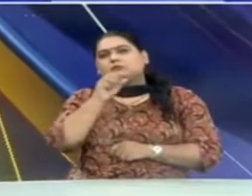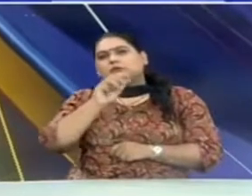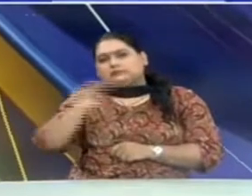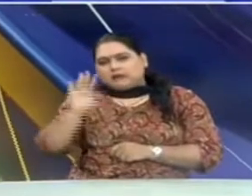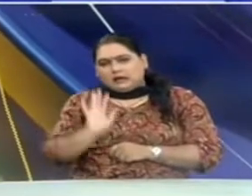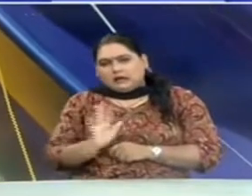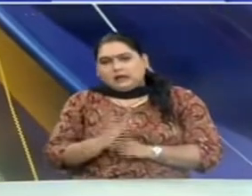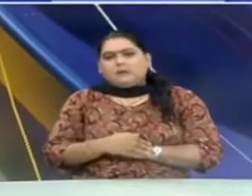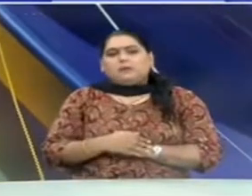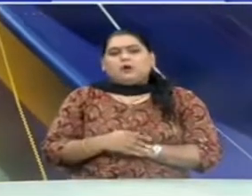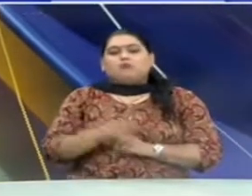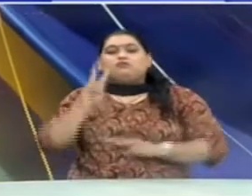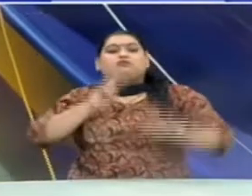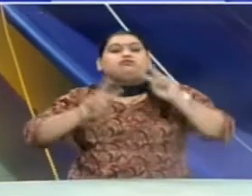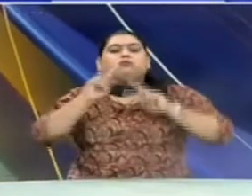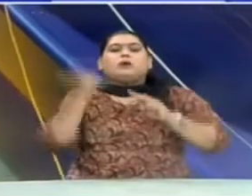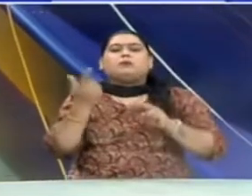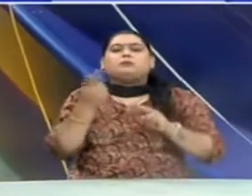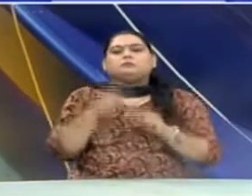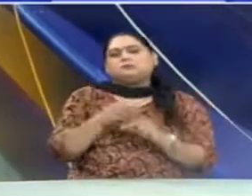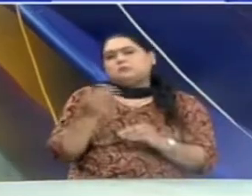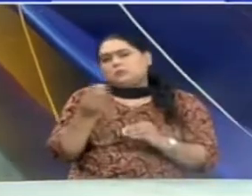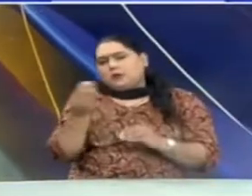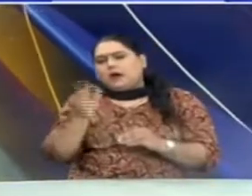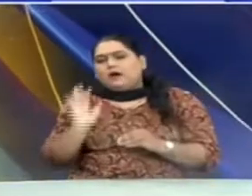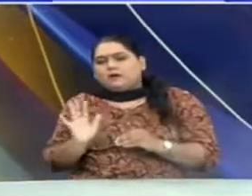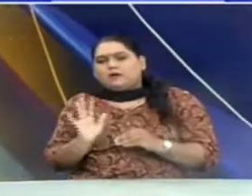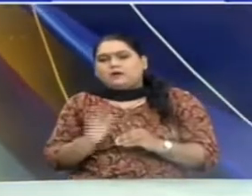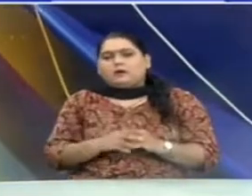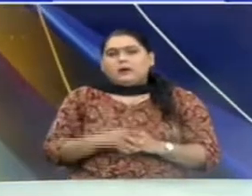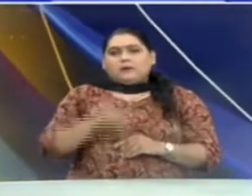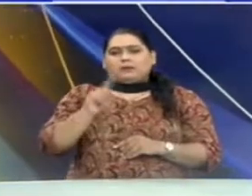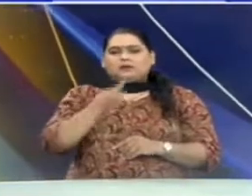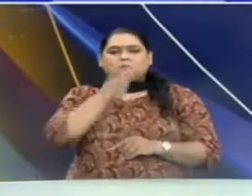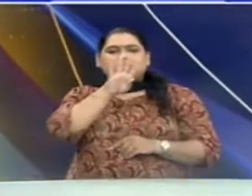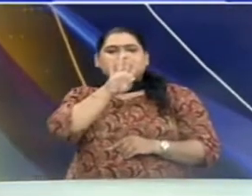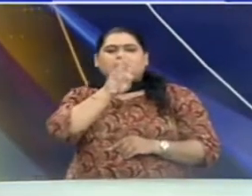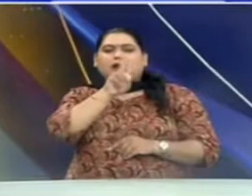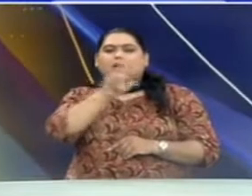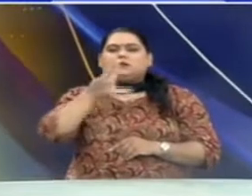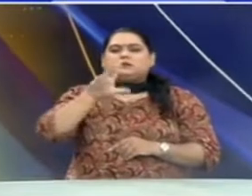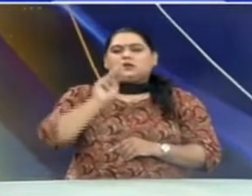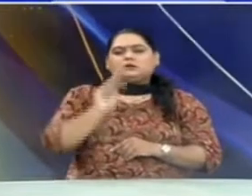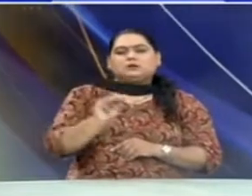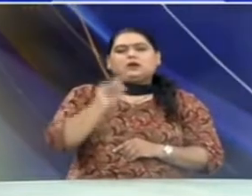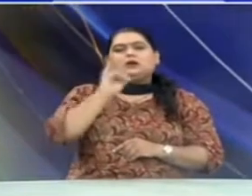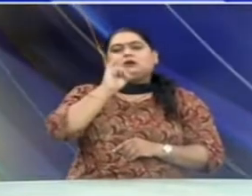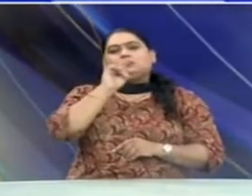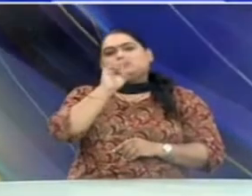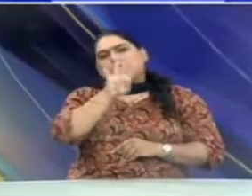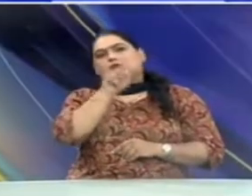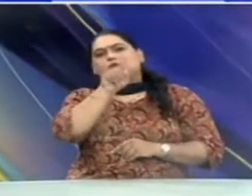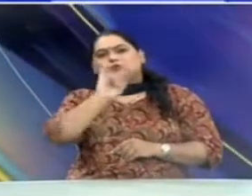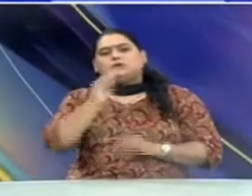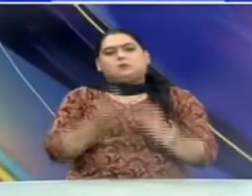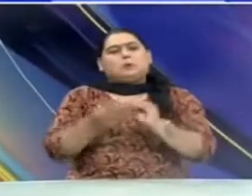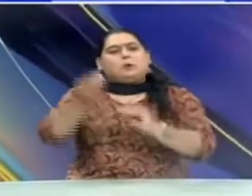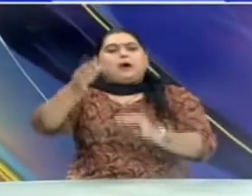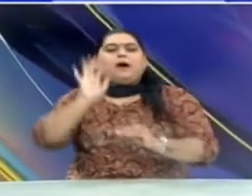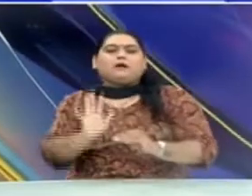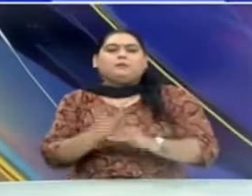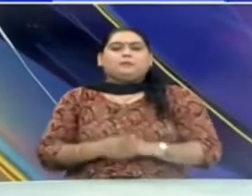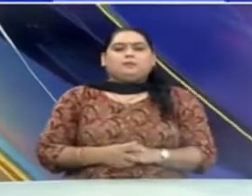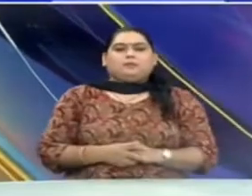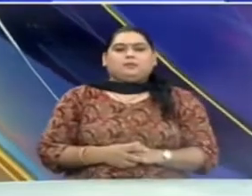प्रक्रिया से उचित कीमत हासिल करने में आसानी होगी उन्होंने कहा कि से आठ लाग चोवन हजार से अधिक सहकारी संस्थाओं और